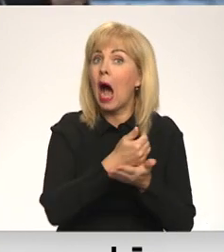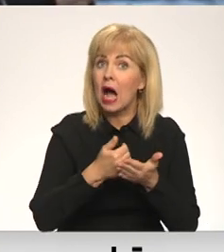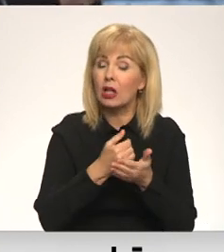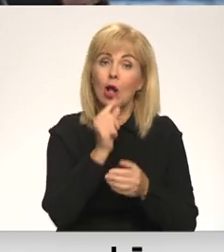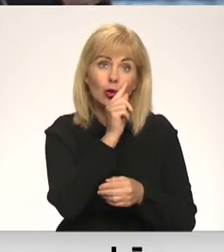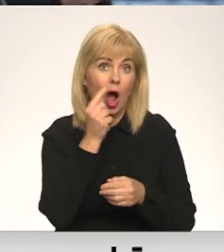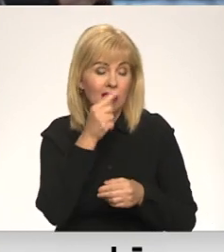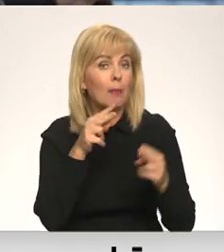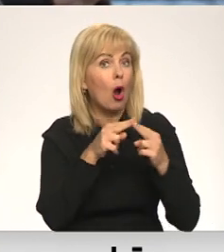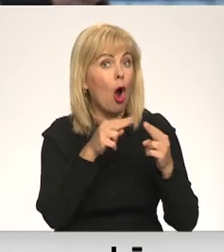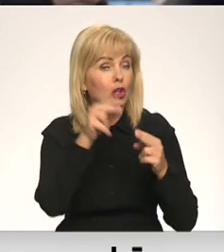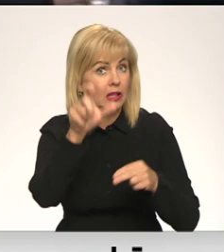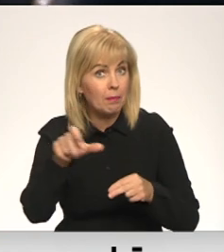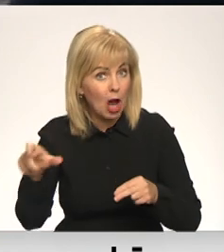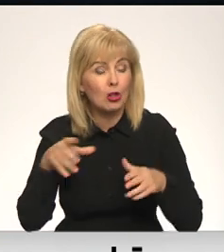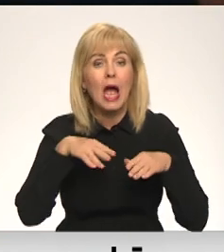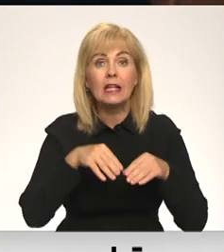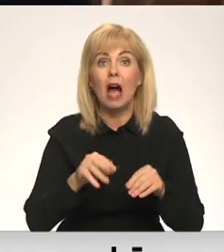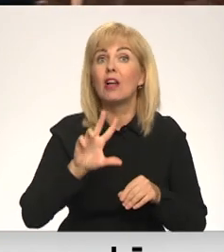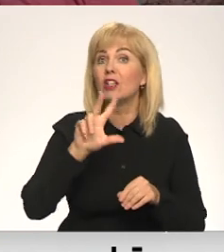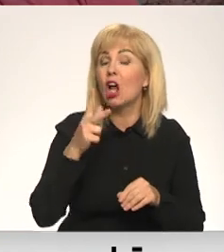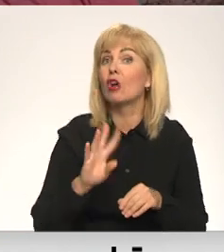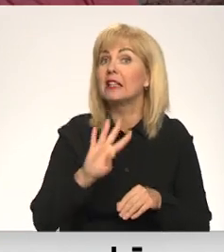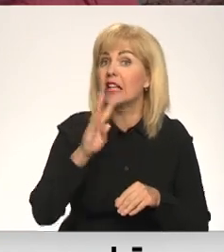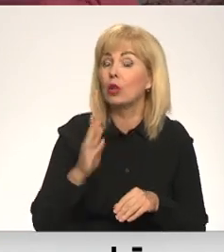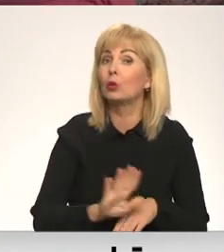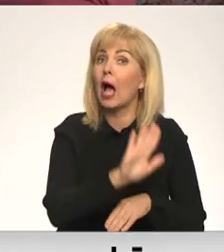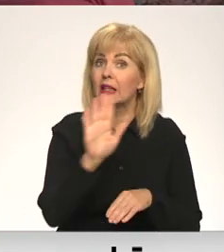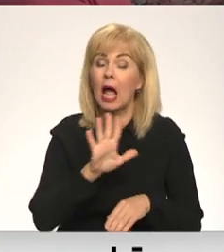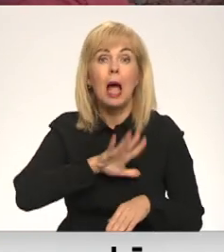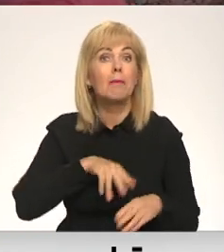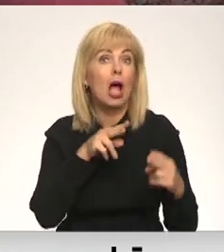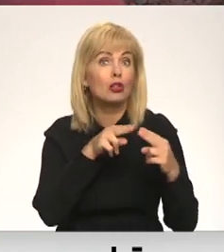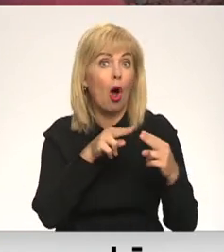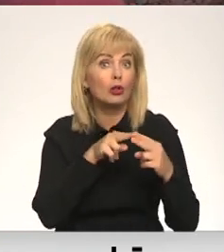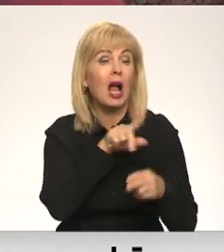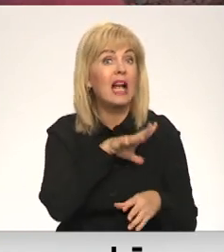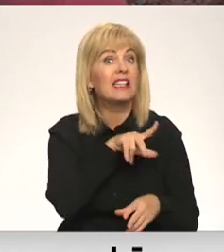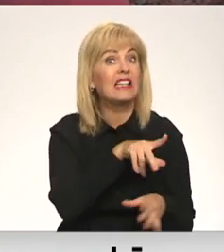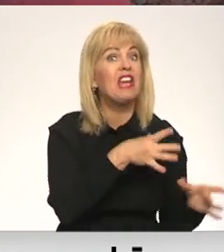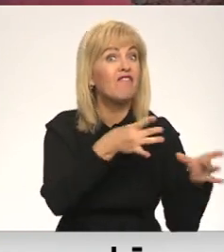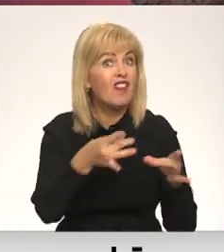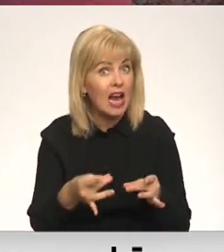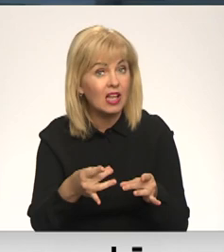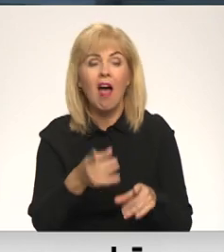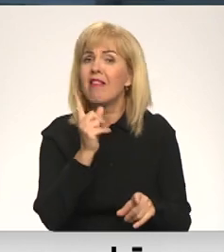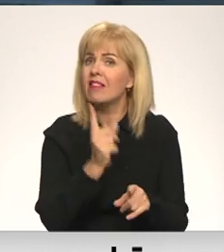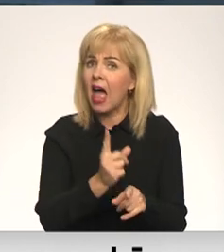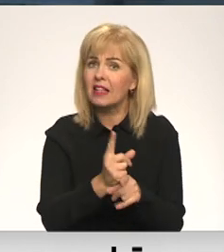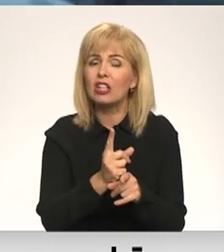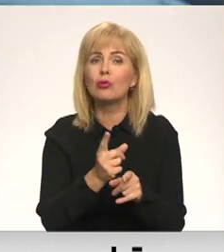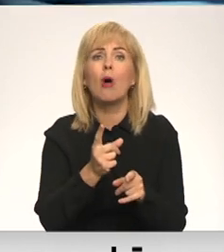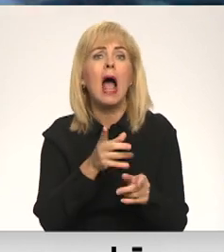tests šādām kontaktpersonām būs jāveiz trešajā vai ceturtajā dienā pēc kontaktā ar inficēto. Turklāt nedrīz tēs